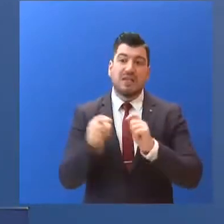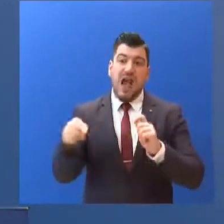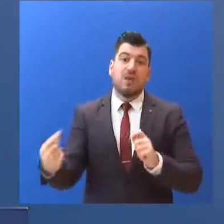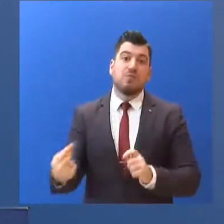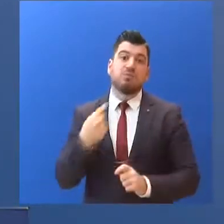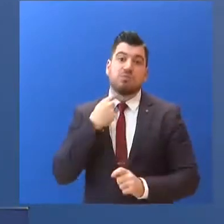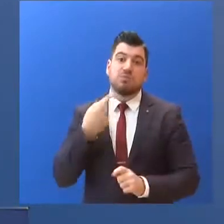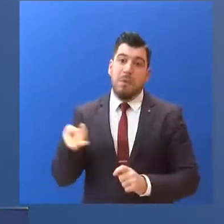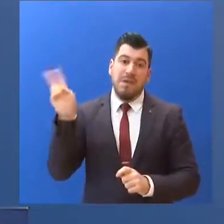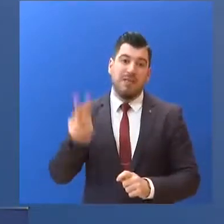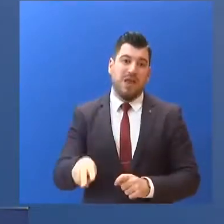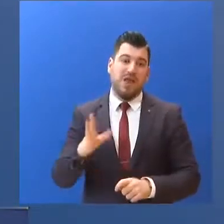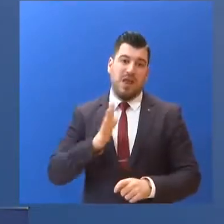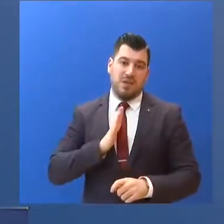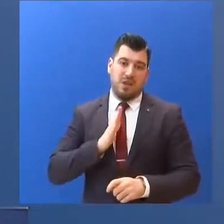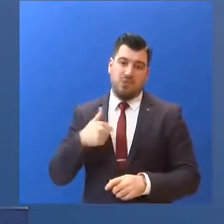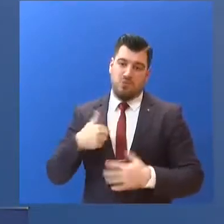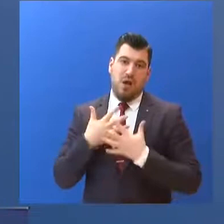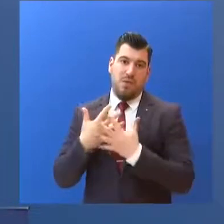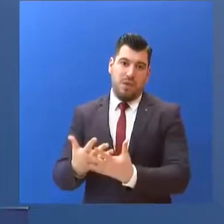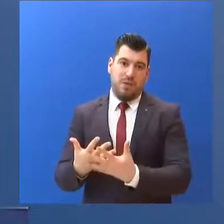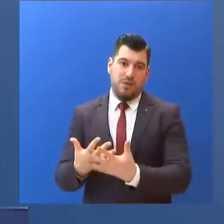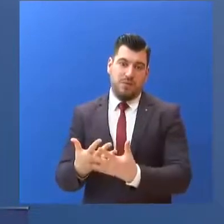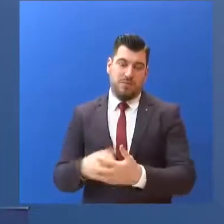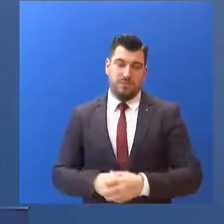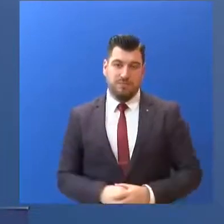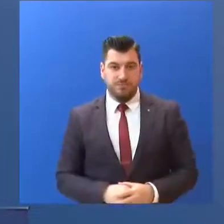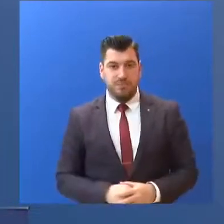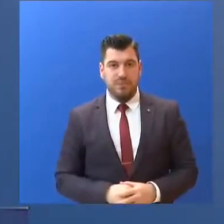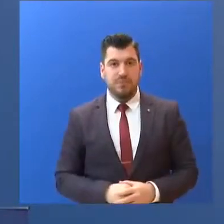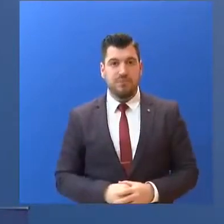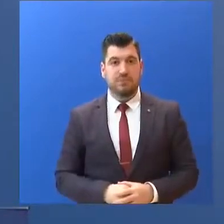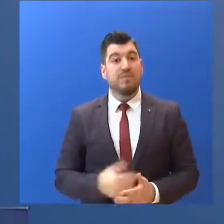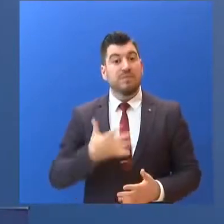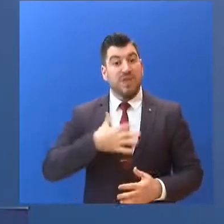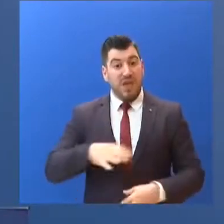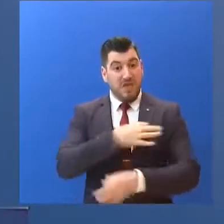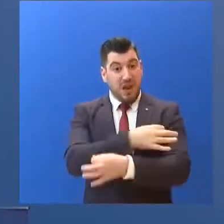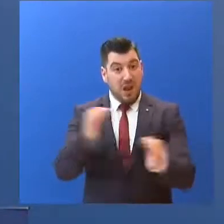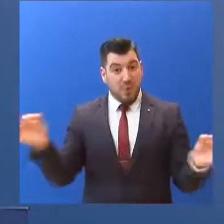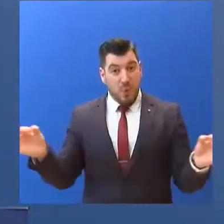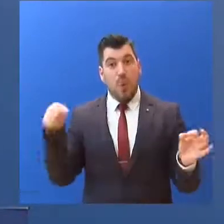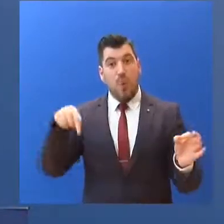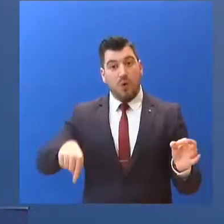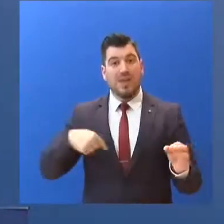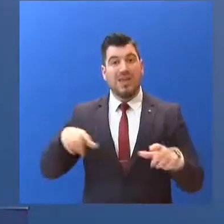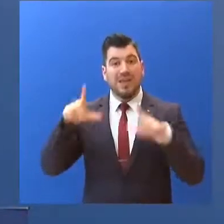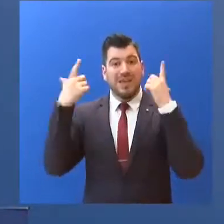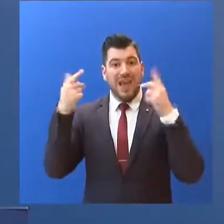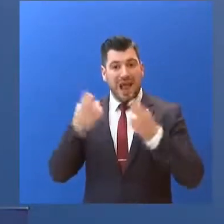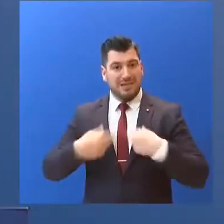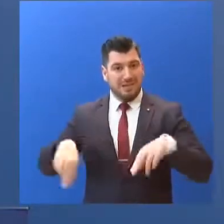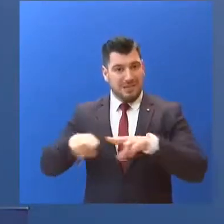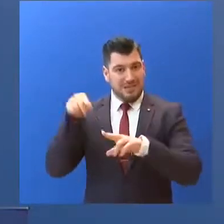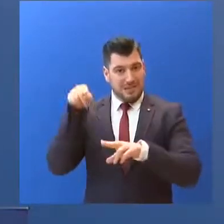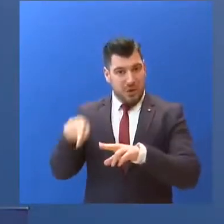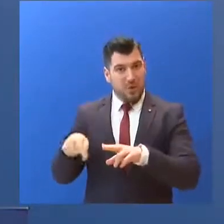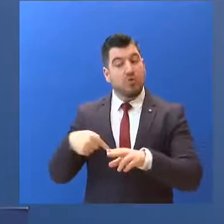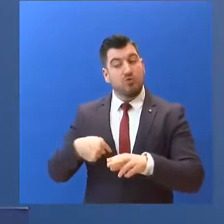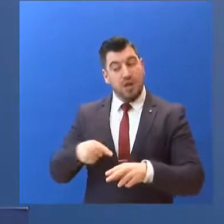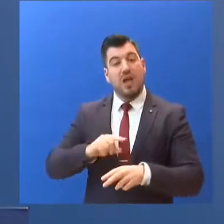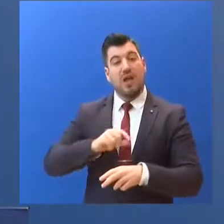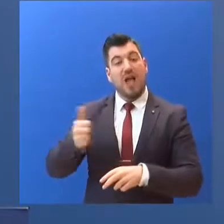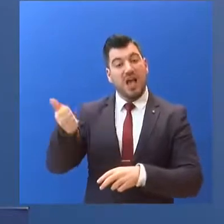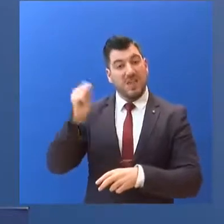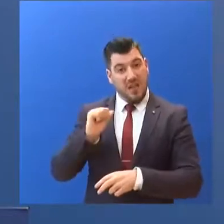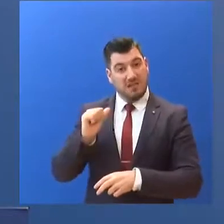έναν άνθρωπο που αγαπάμε. Σε αυτό το σημείο θα ήθελα να τονίσω... ότι η Διαρκή ΣΕΡΑ Σύνοδος έλαβε χθες... μια υπεύθυνη